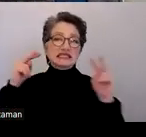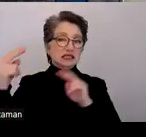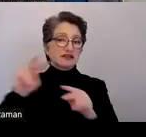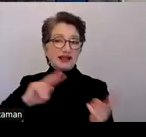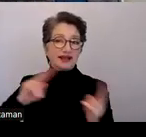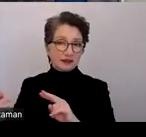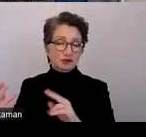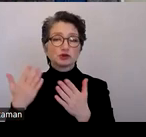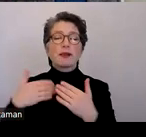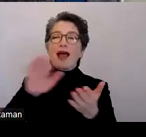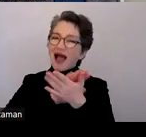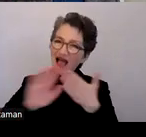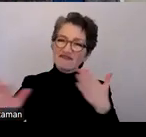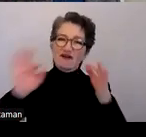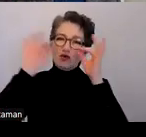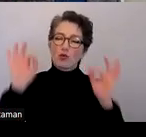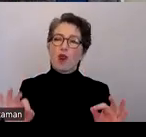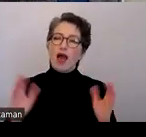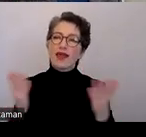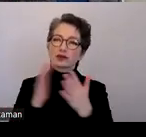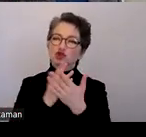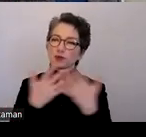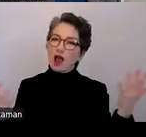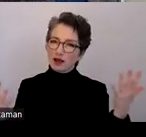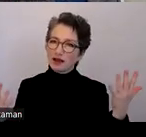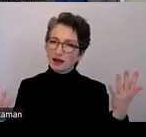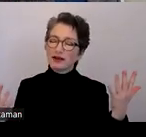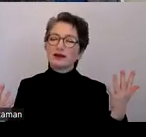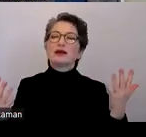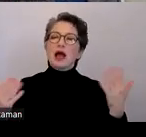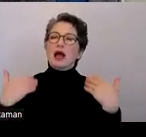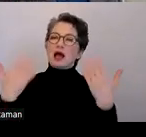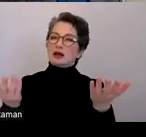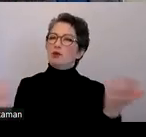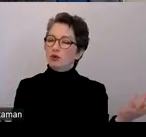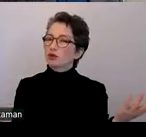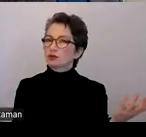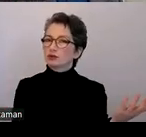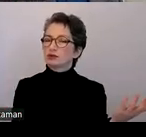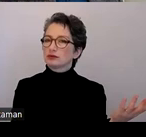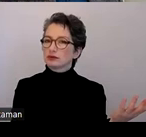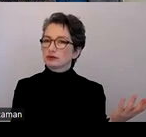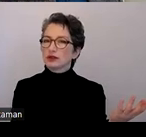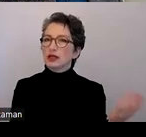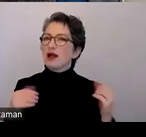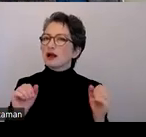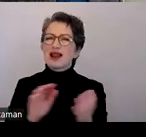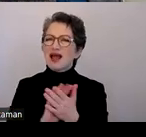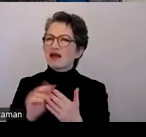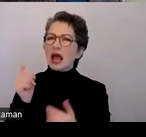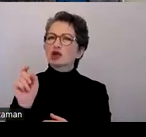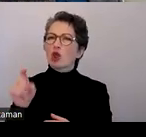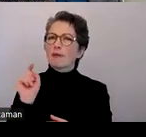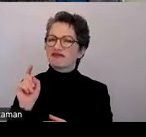vereinfachte Version eines Formulars in leichter Sprache oder vereinfachter Sprache anzubieten. Das kann ich dann einfach über einen Button